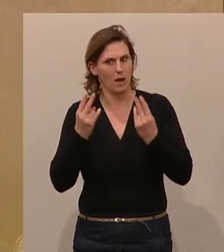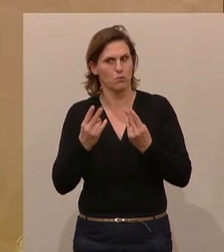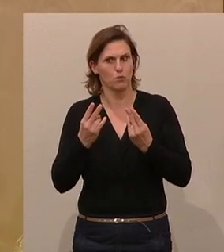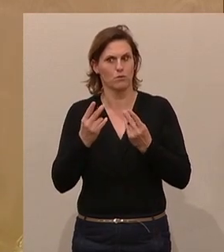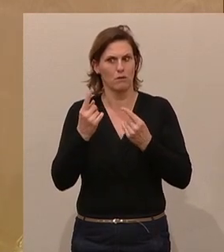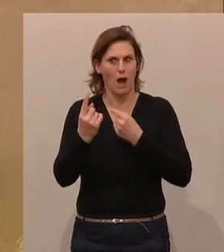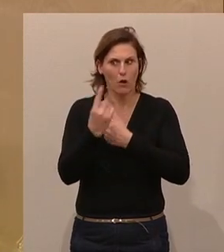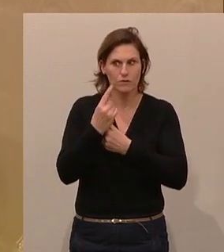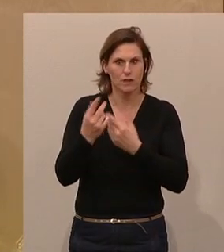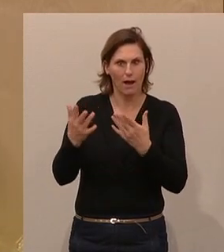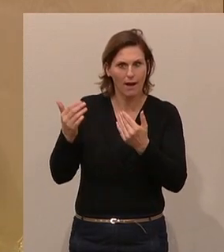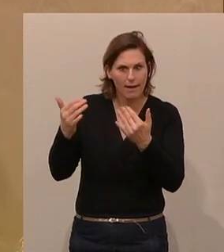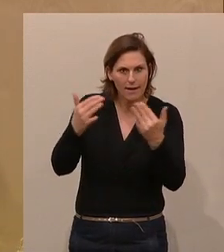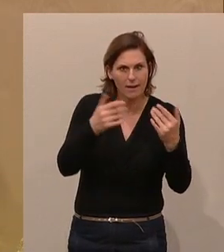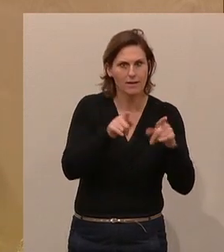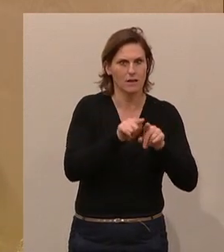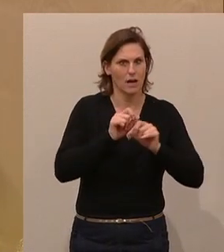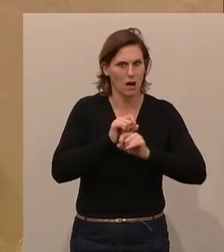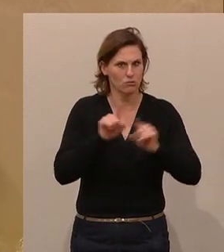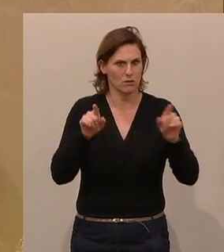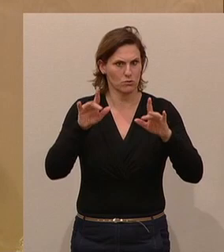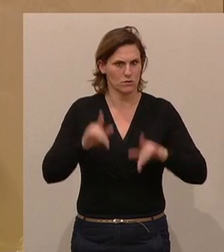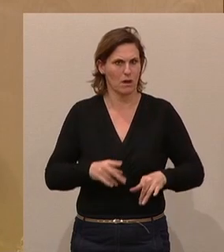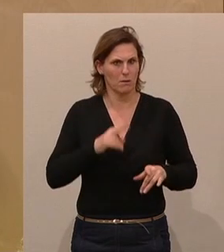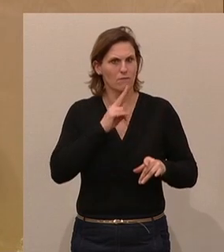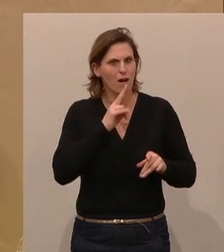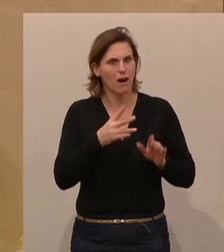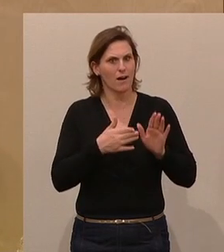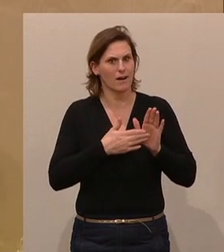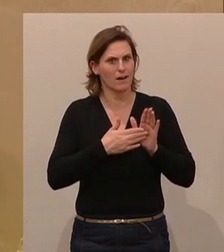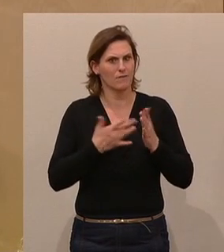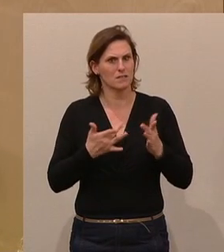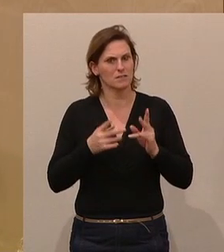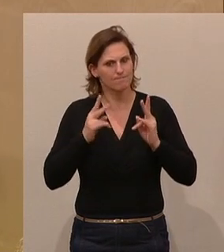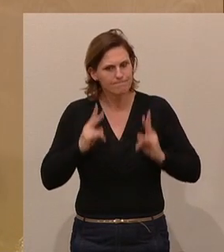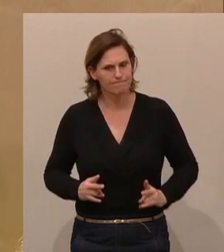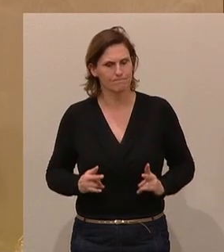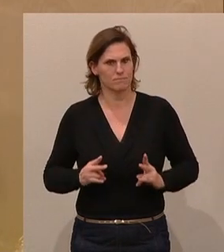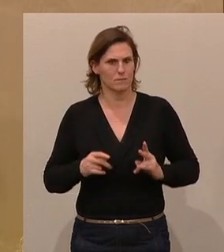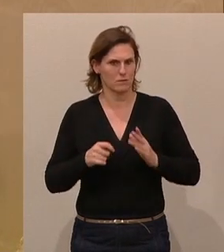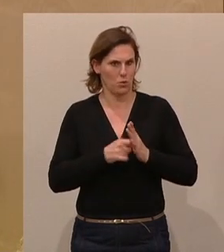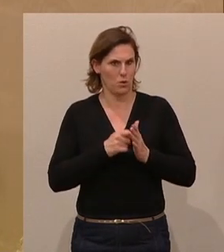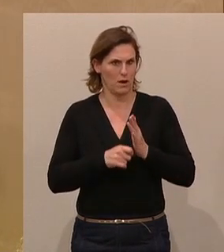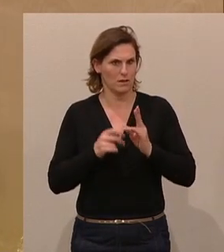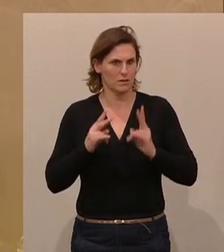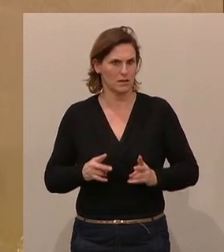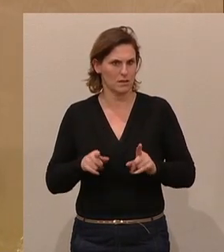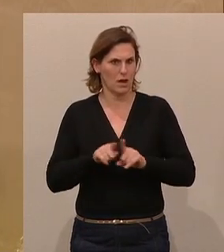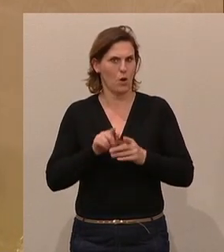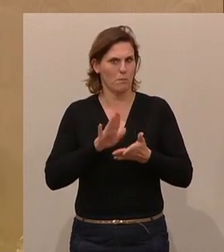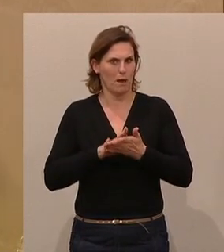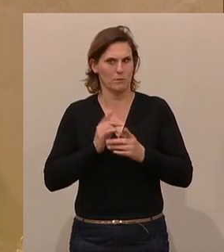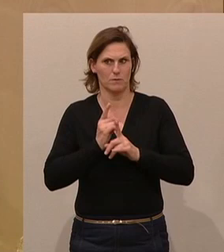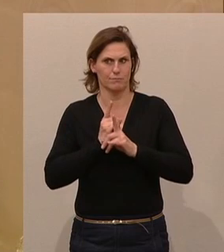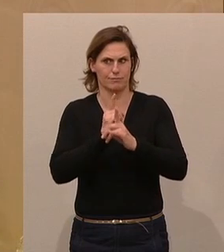Aufträge zu bekommen, auch wenn es Ausschreibungen gibt. Tatsache ist jedenfalls, dass es korrekt und richtig ist und wir das auch jetzt hier